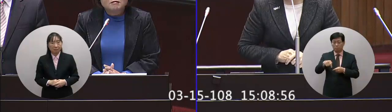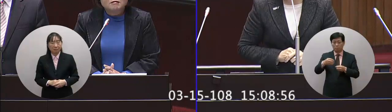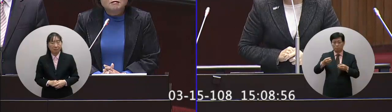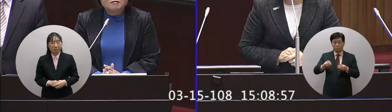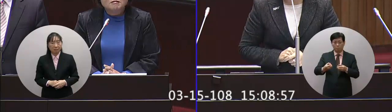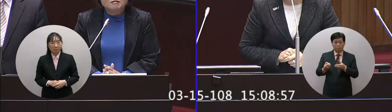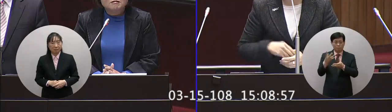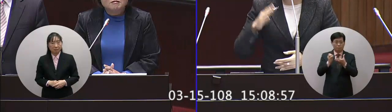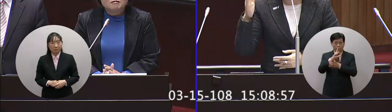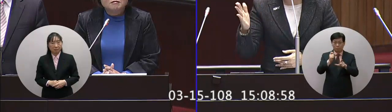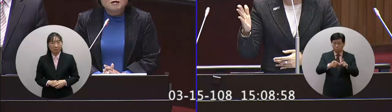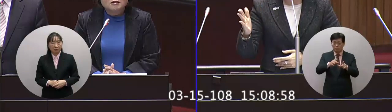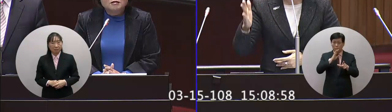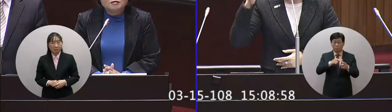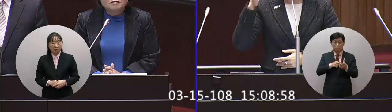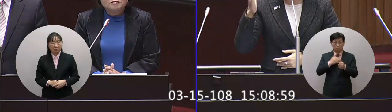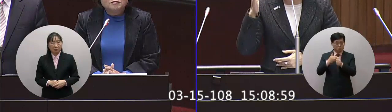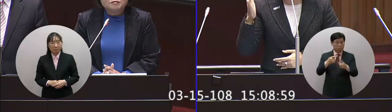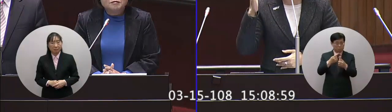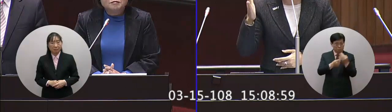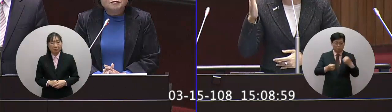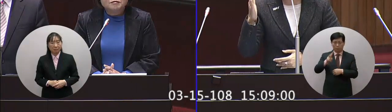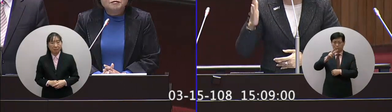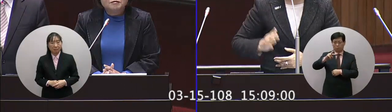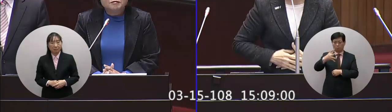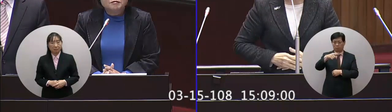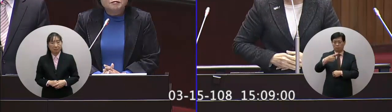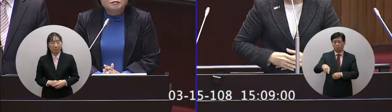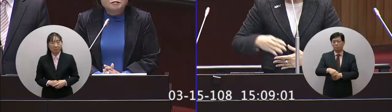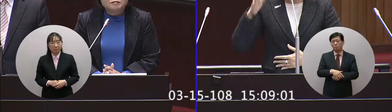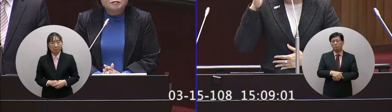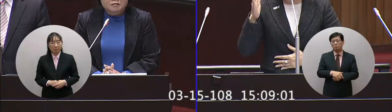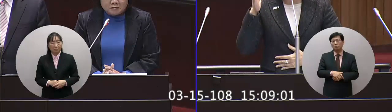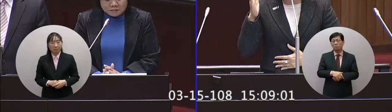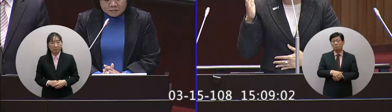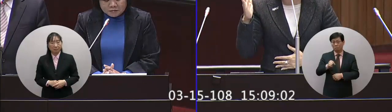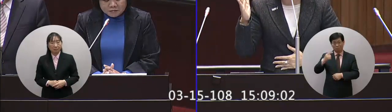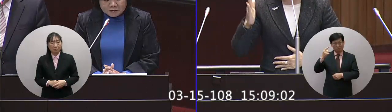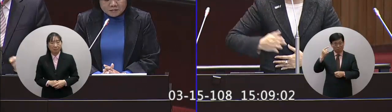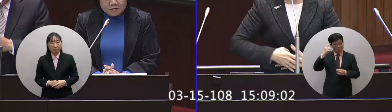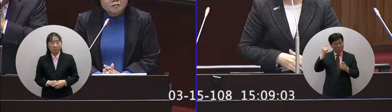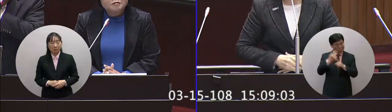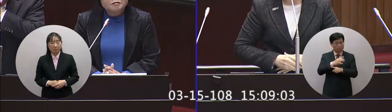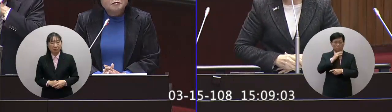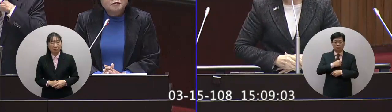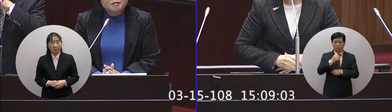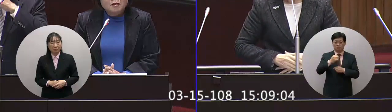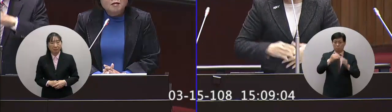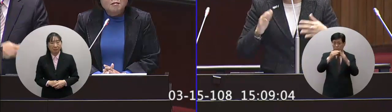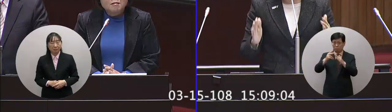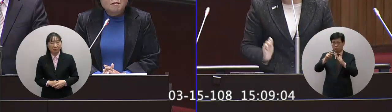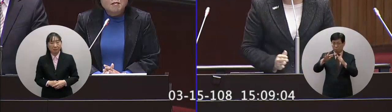他現在遣散的人數已經爆出來2500個員工就等於2500個家庭